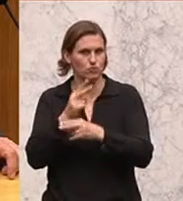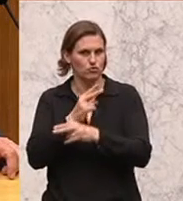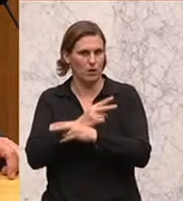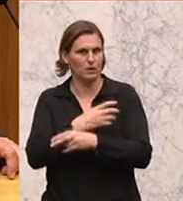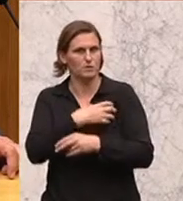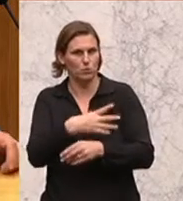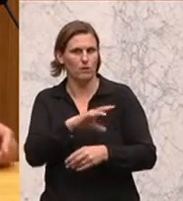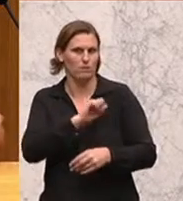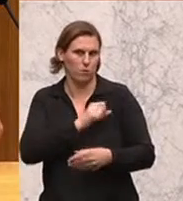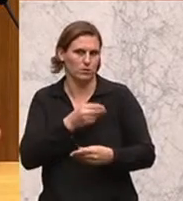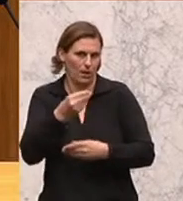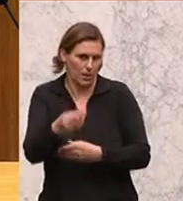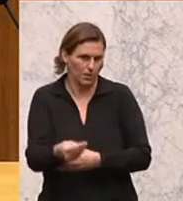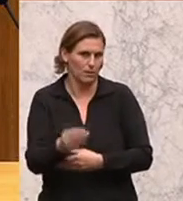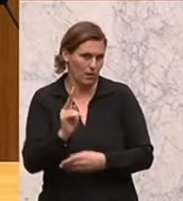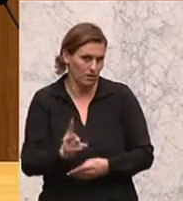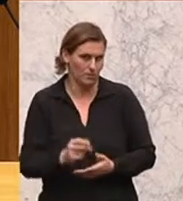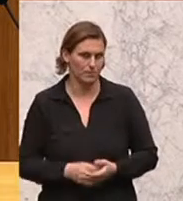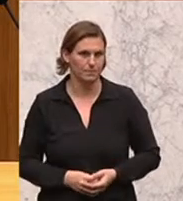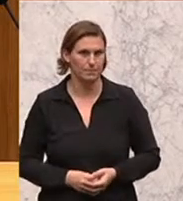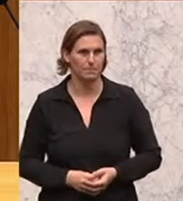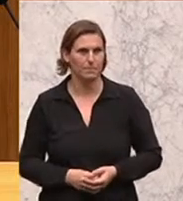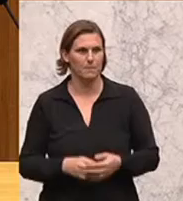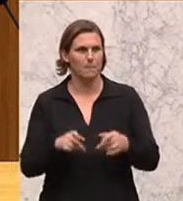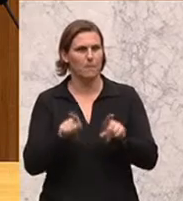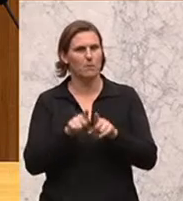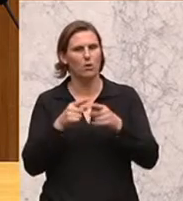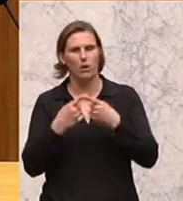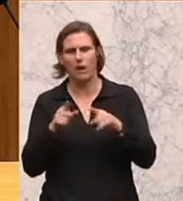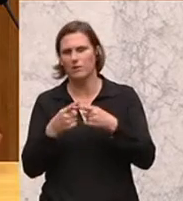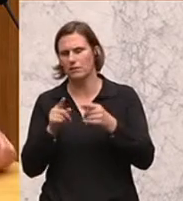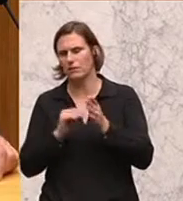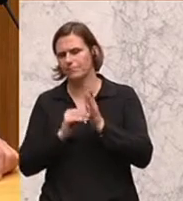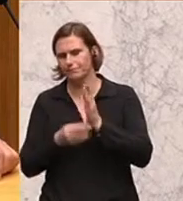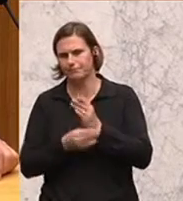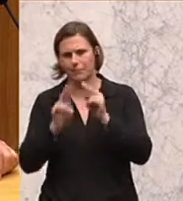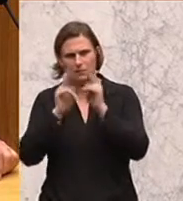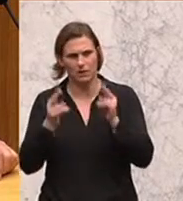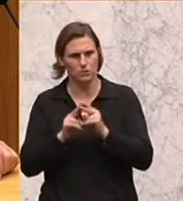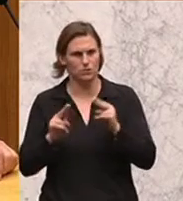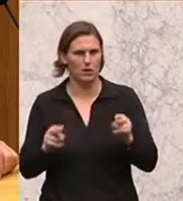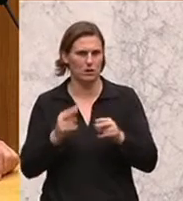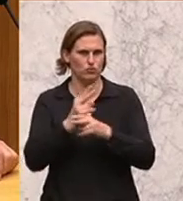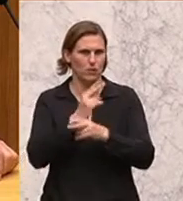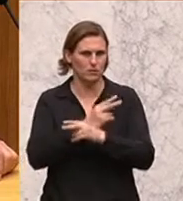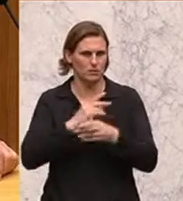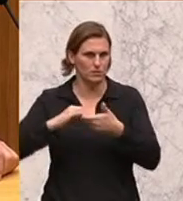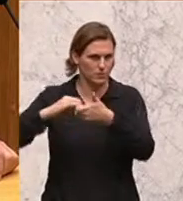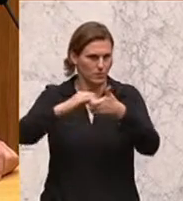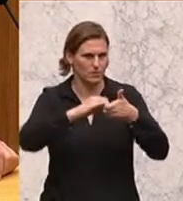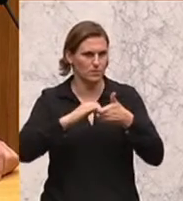Vorteil daraus ziehen können. Aber es gibt auch andere Abkommen in der internationalen Staatengemeinschaft.